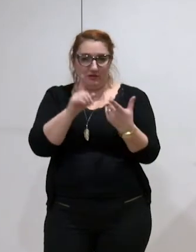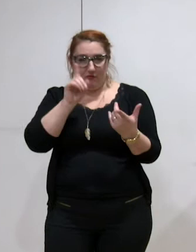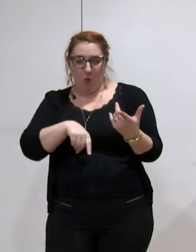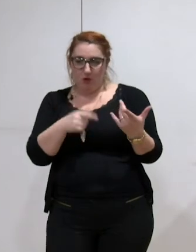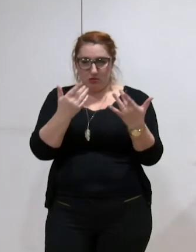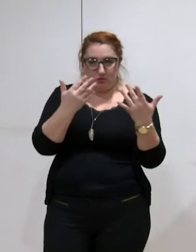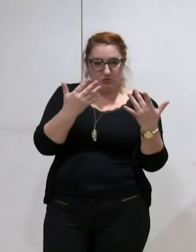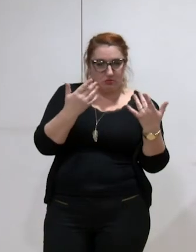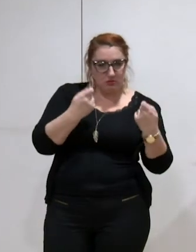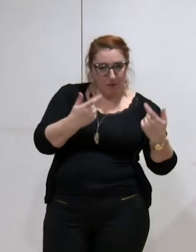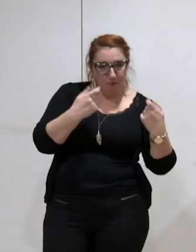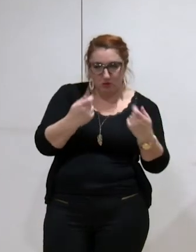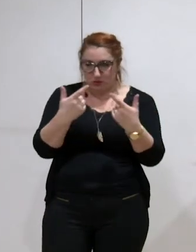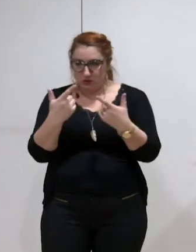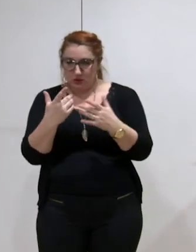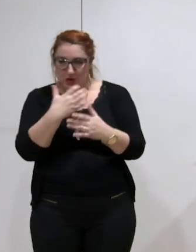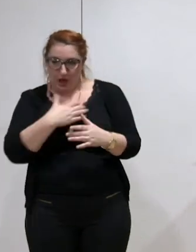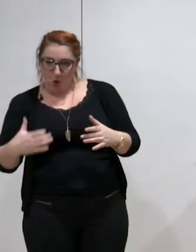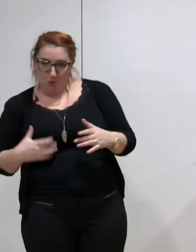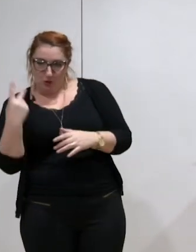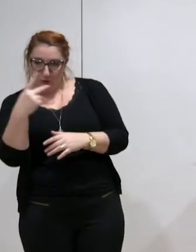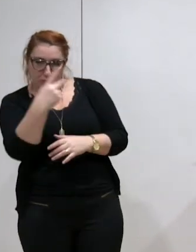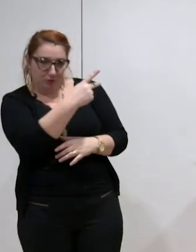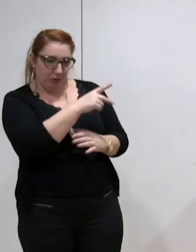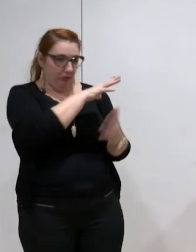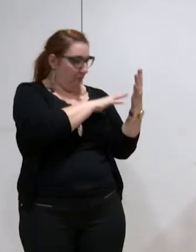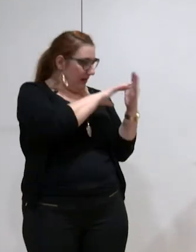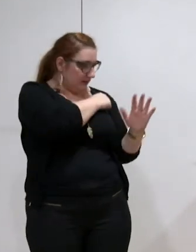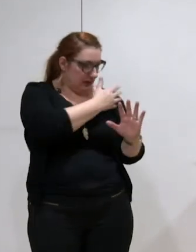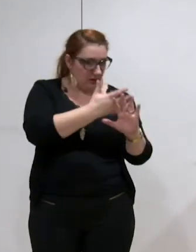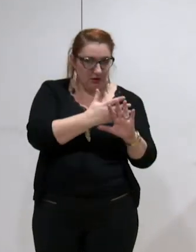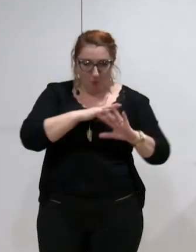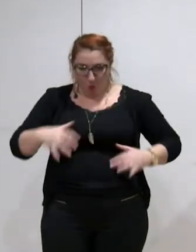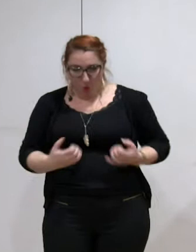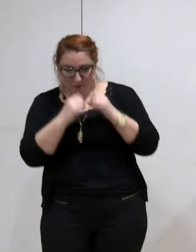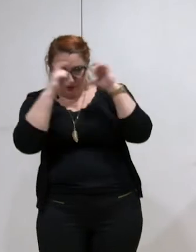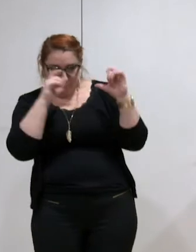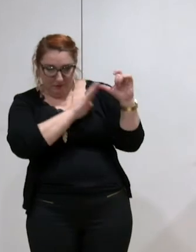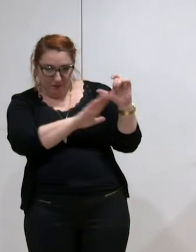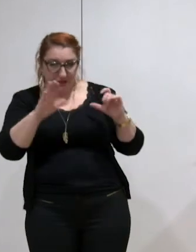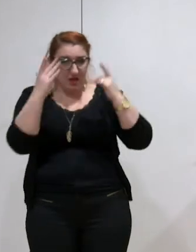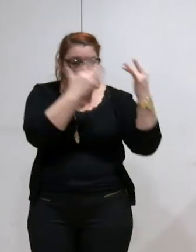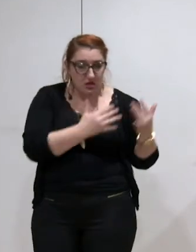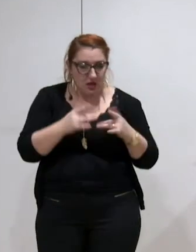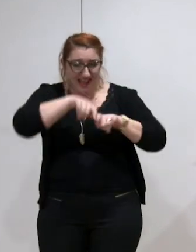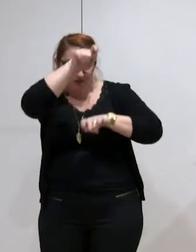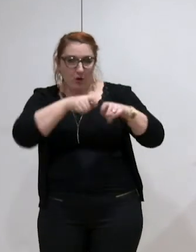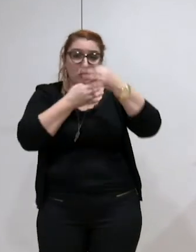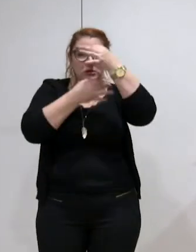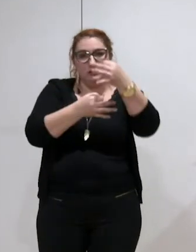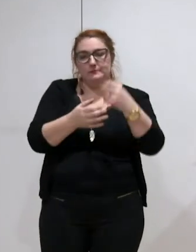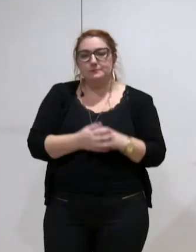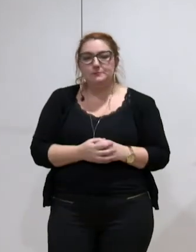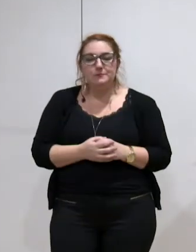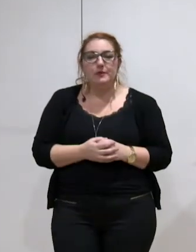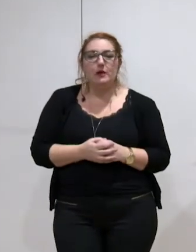dépenses passées des communes afférentes aux compétences transférées. En ce qui concerne maintenant la situation pour